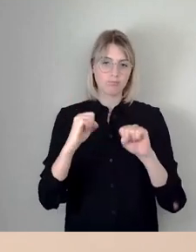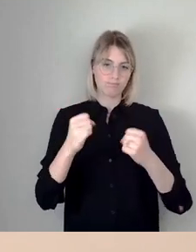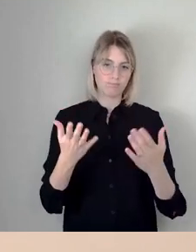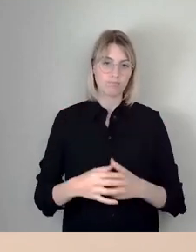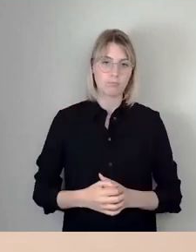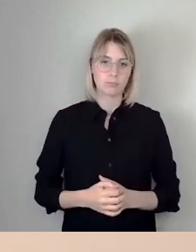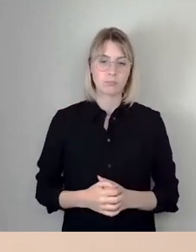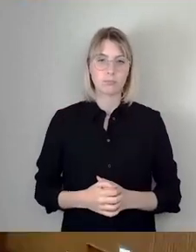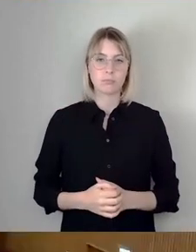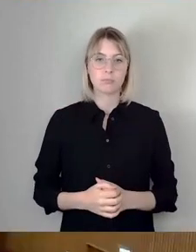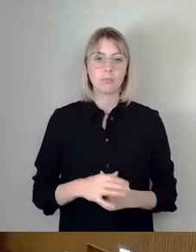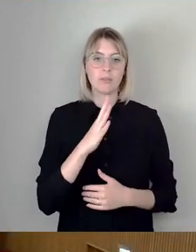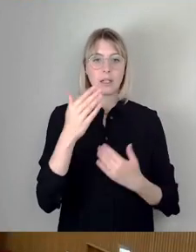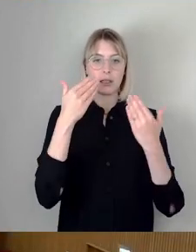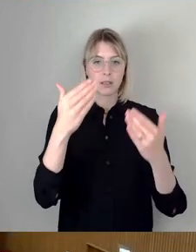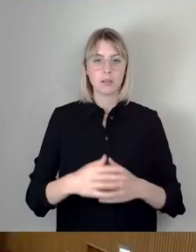Okay, vielen Dank.